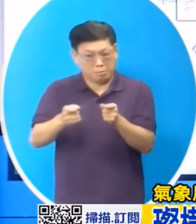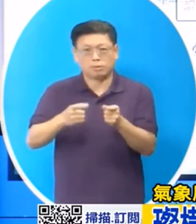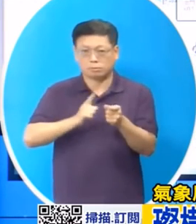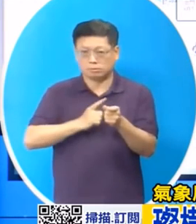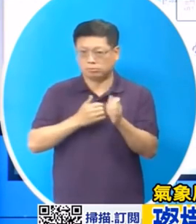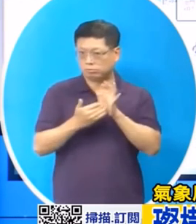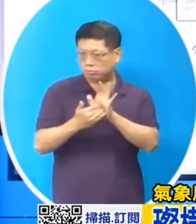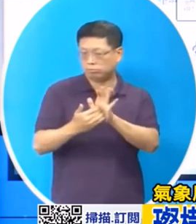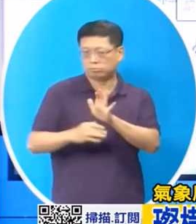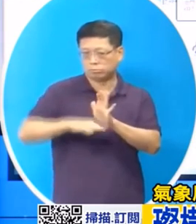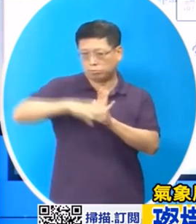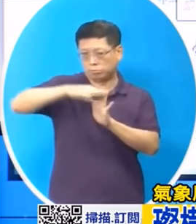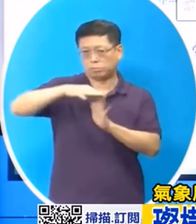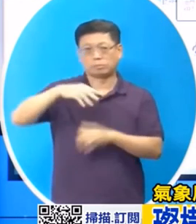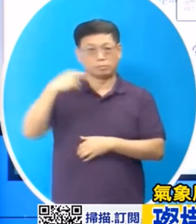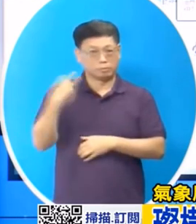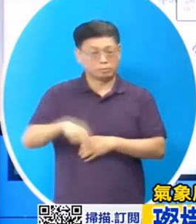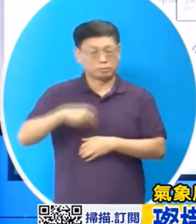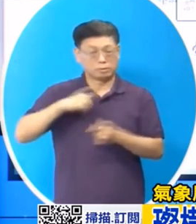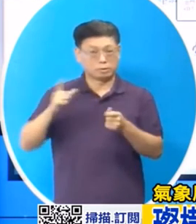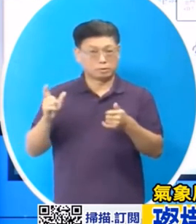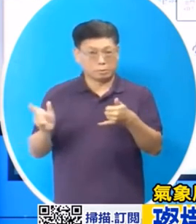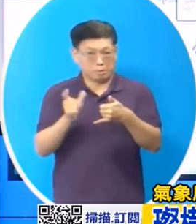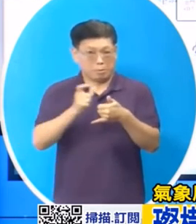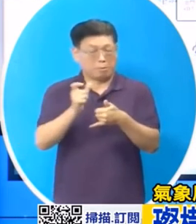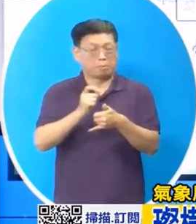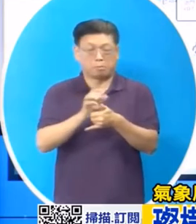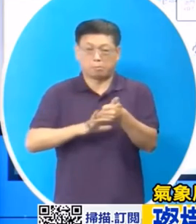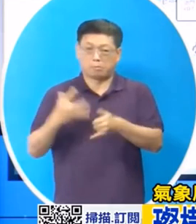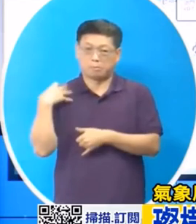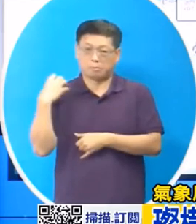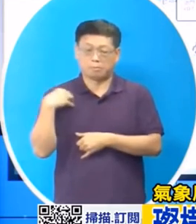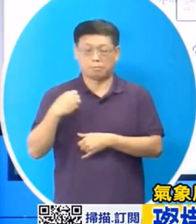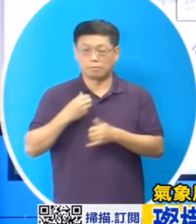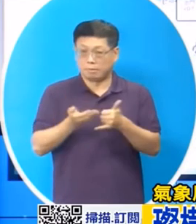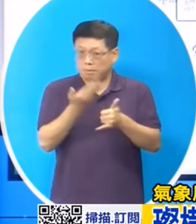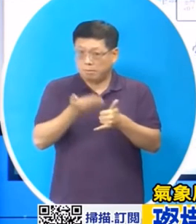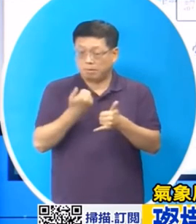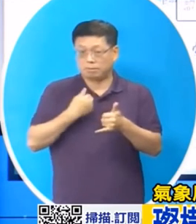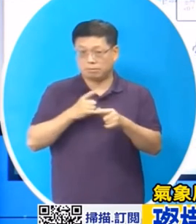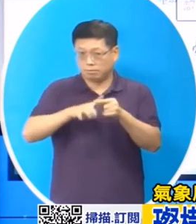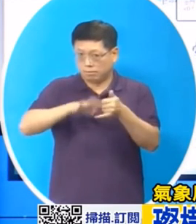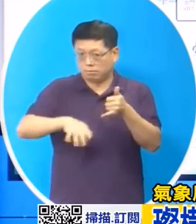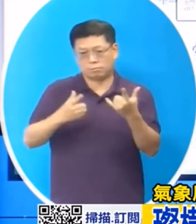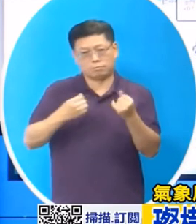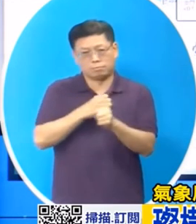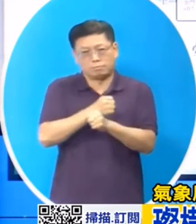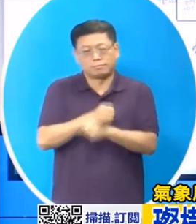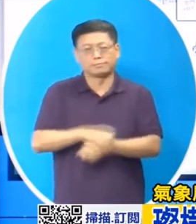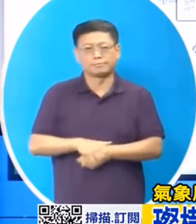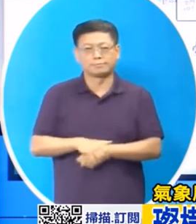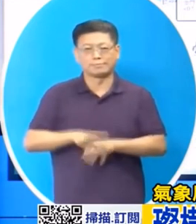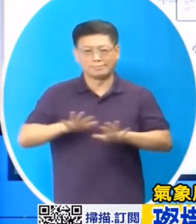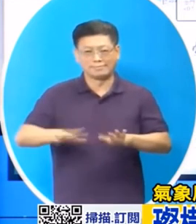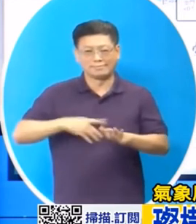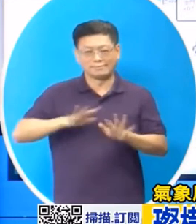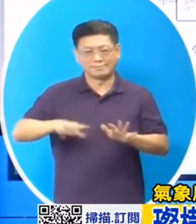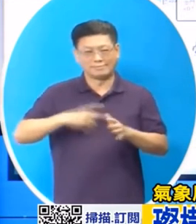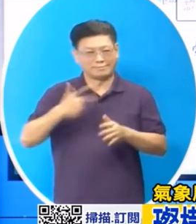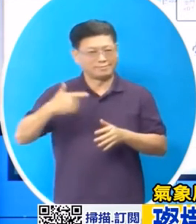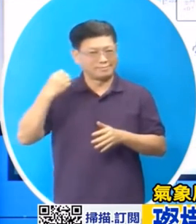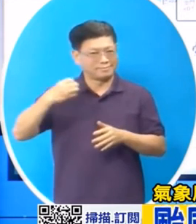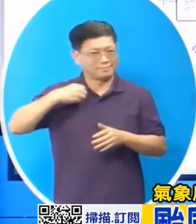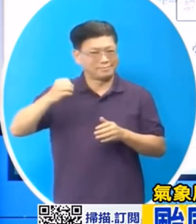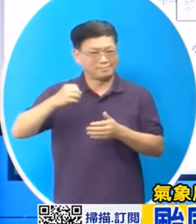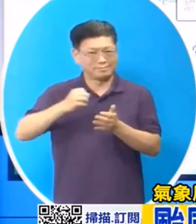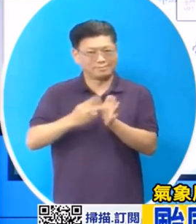水吸淹水的状况而台风仍在影响我们北台湾及中南部的朋友还是要特别的注意以上是这节最新